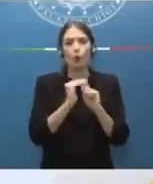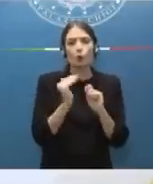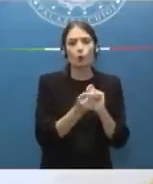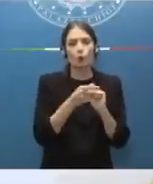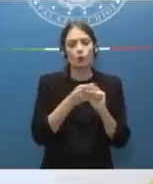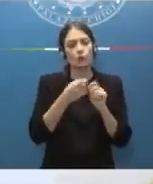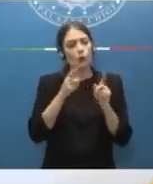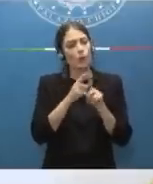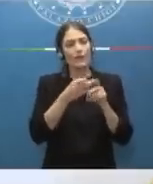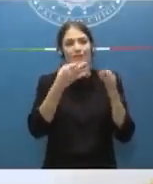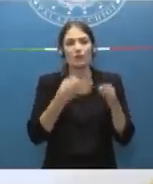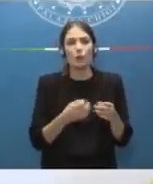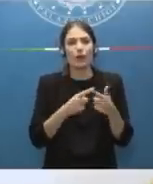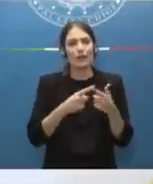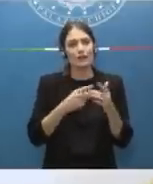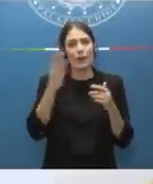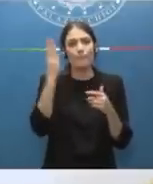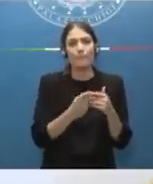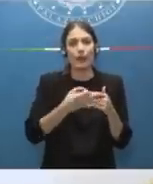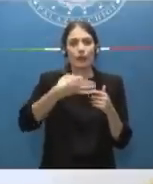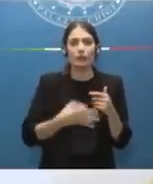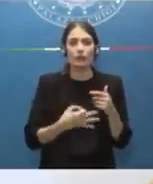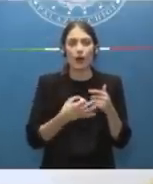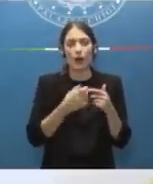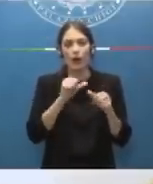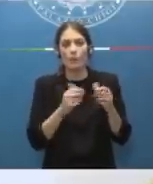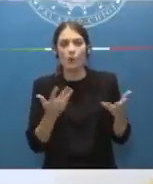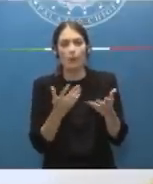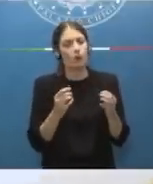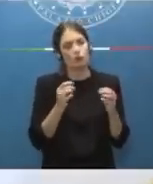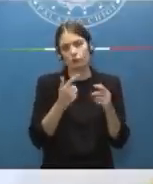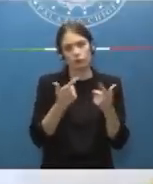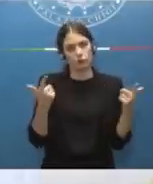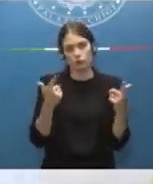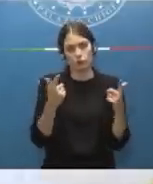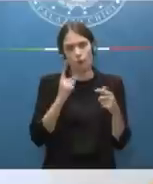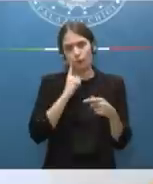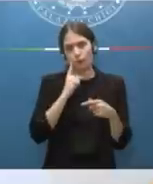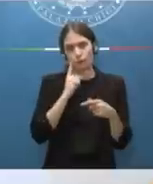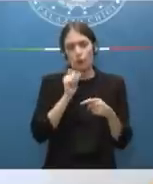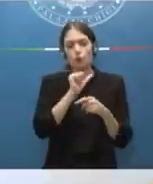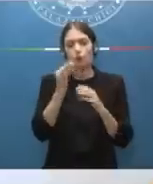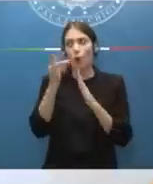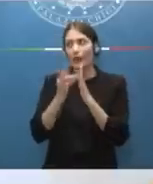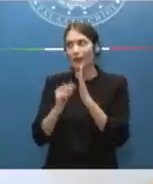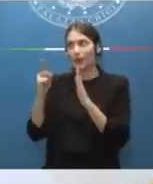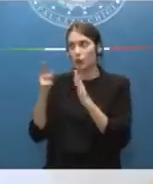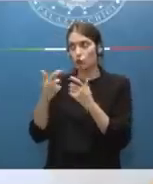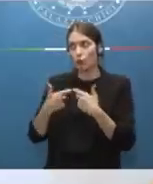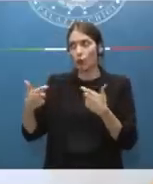e la certezza della pena si tratta ripeto di adeguarci alle indicazioni della Corte